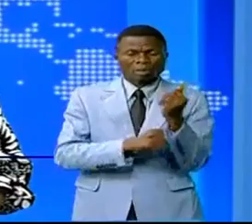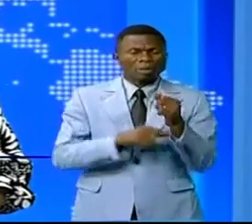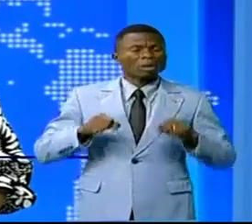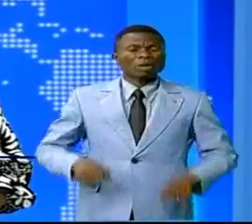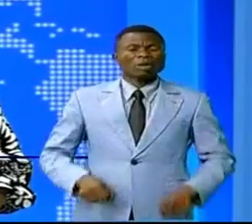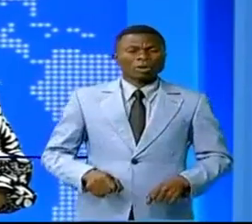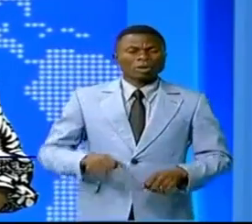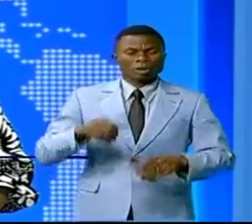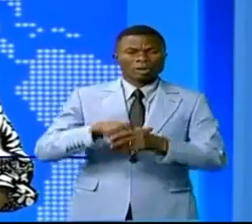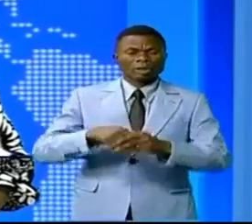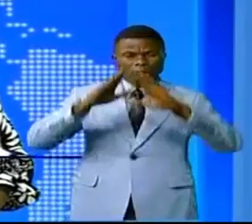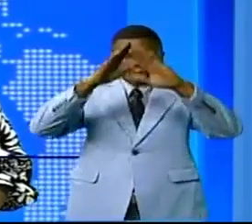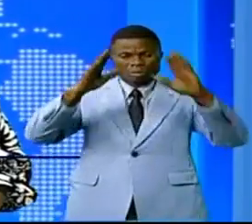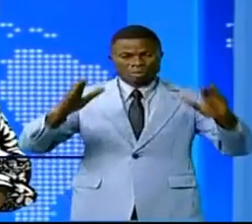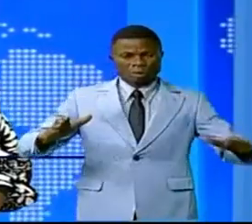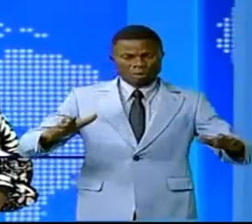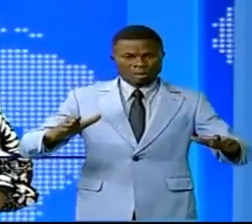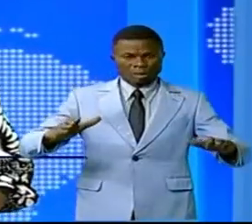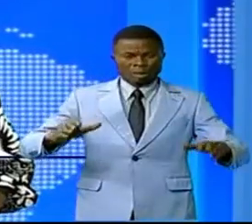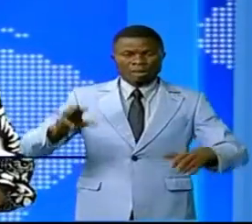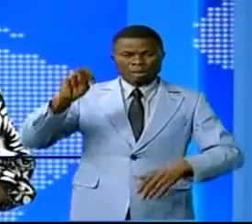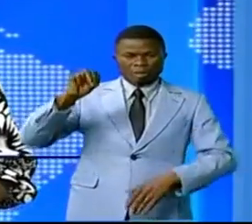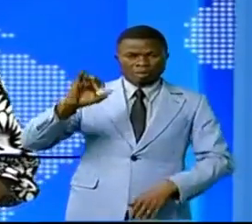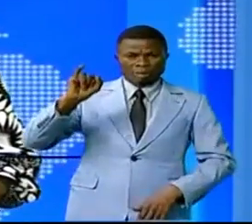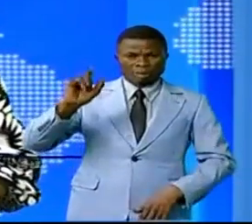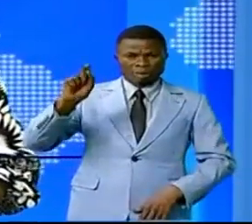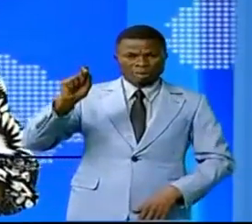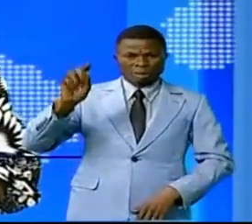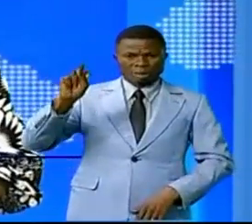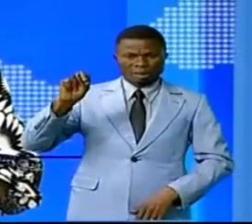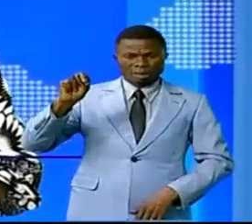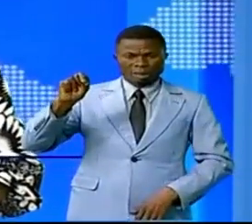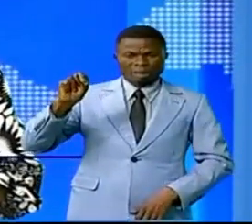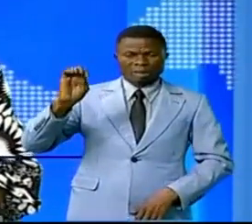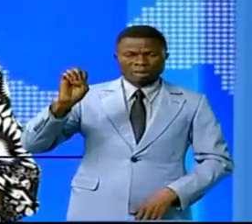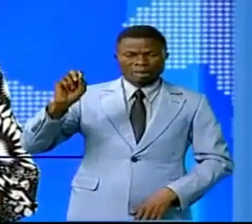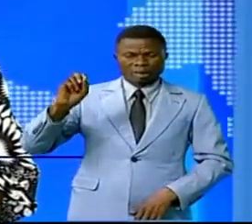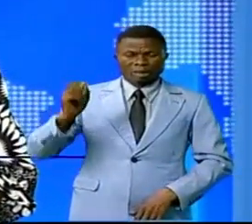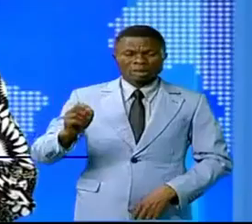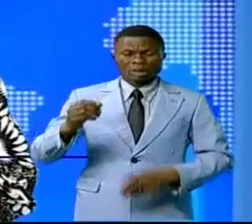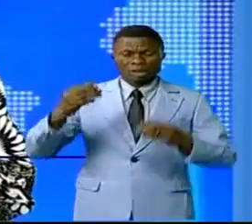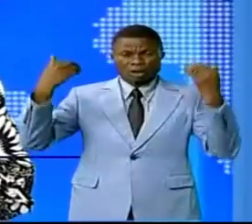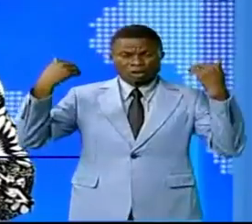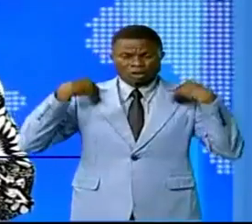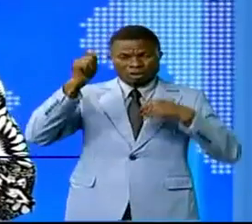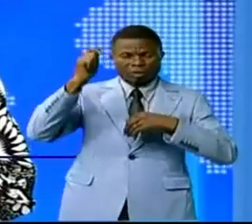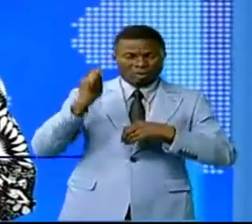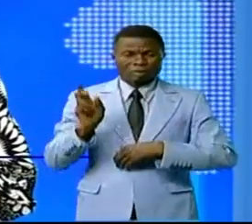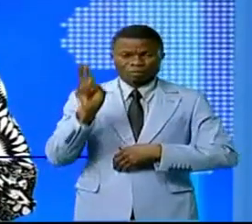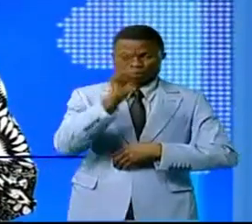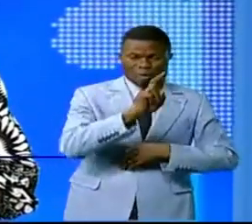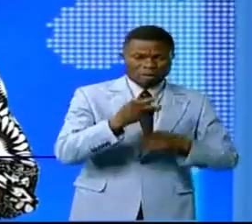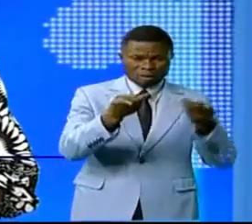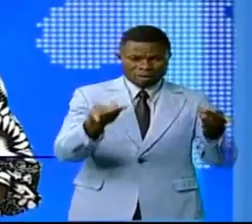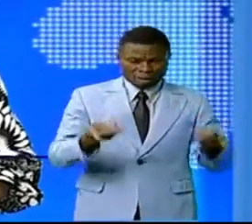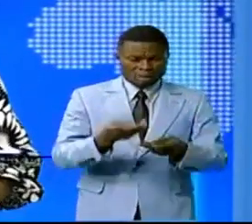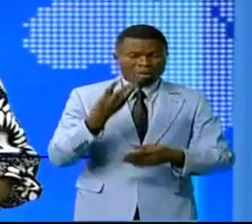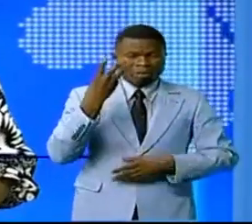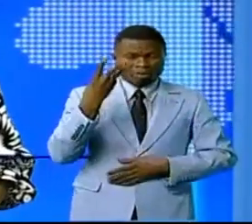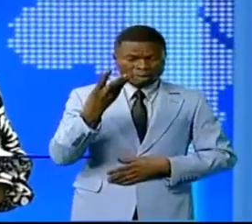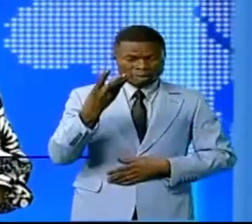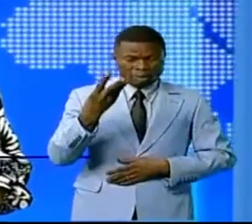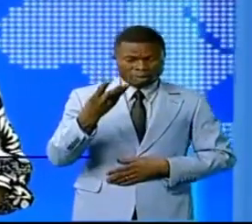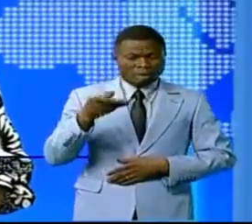dans une concession à Mitendi. La Cour a décidé une descente le mercredi prochain sur le site